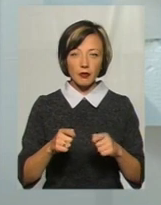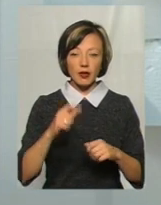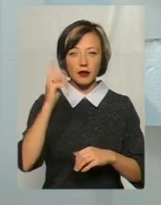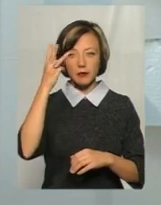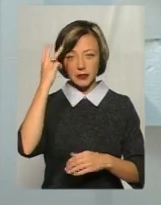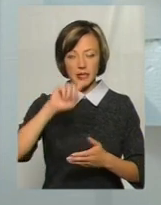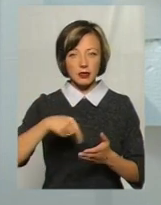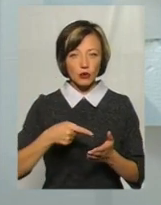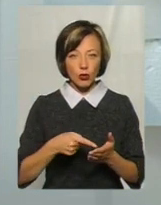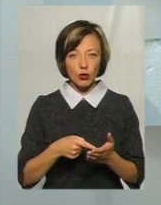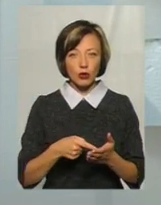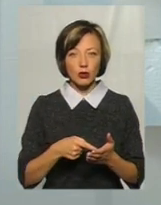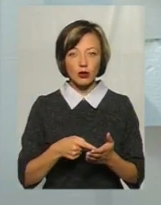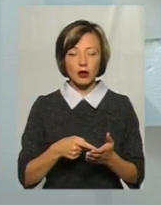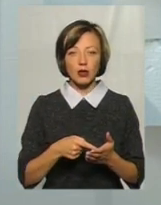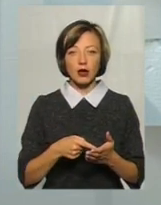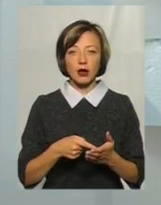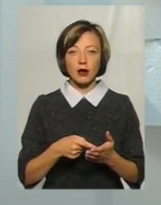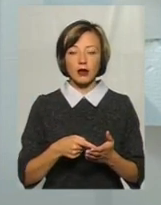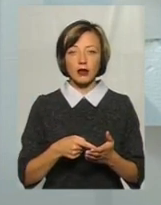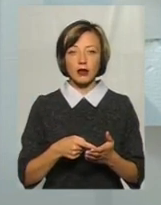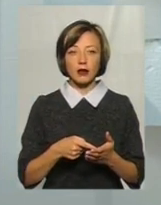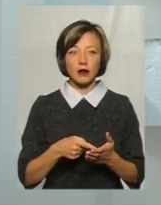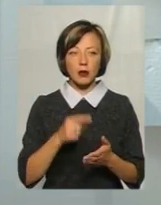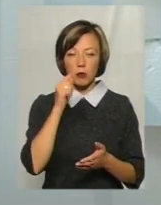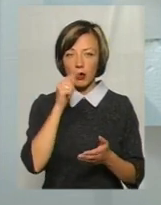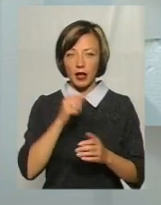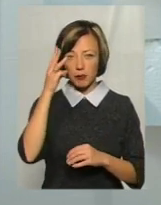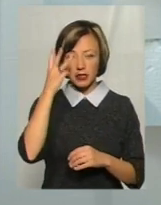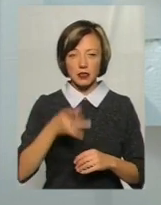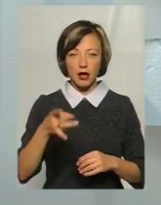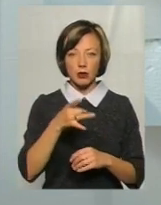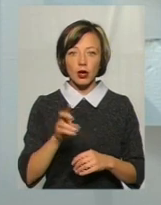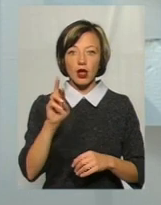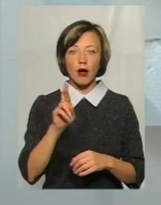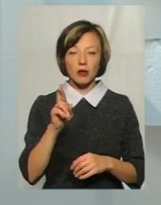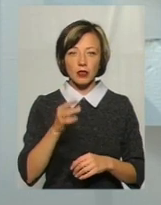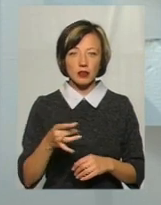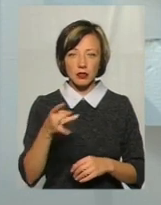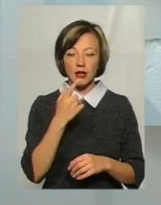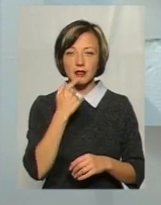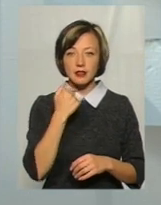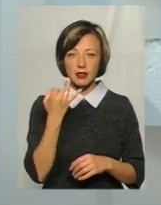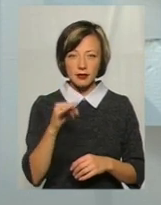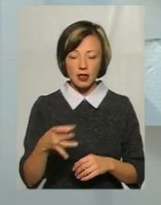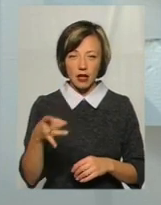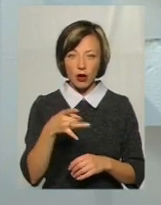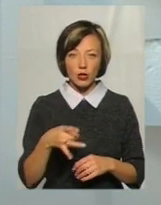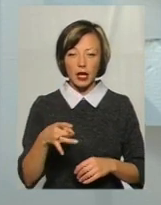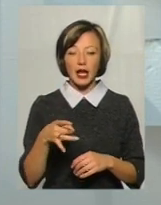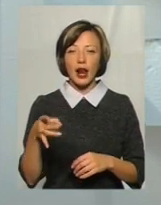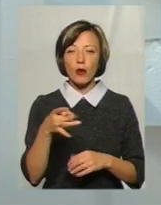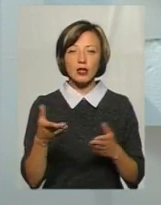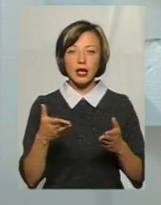Хмельницького, вона припадає на Хмельницький район, Яромолинецький район, Красилівський район, тобто ті